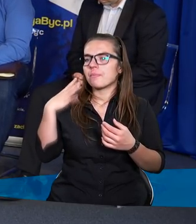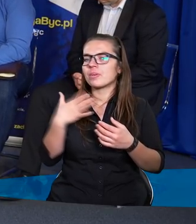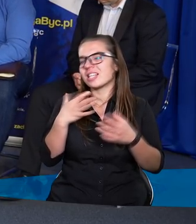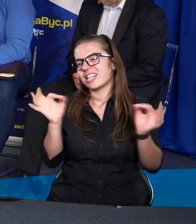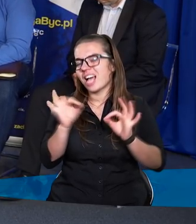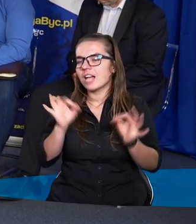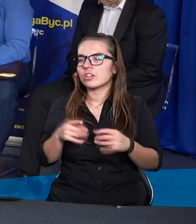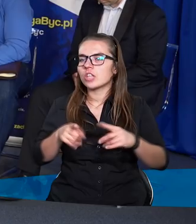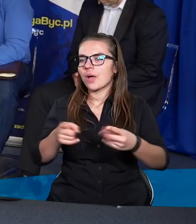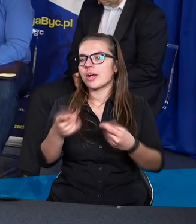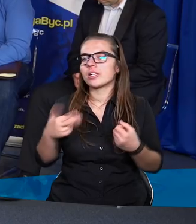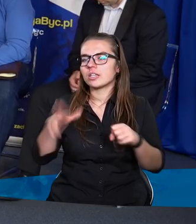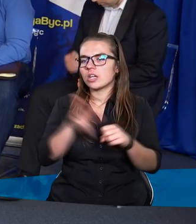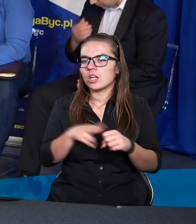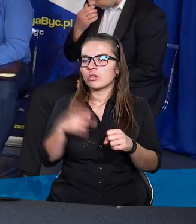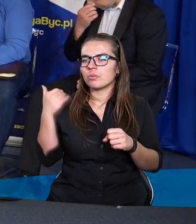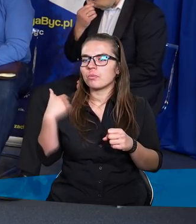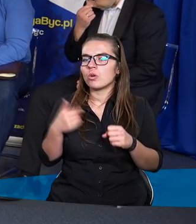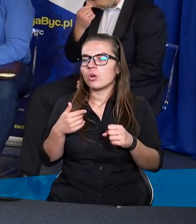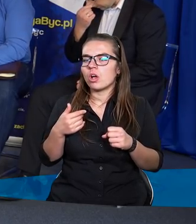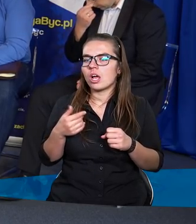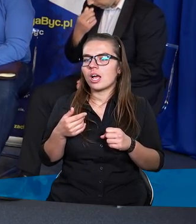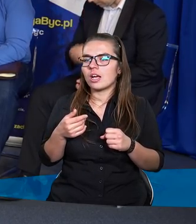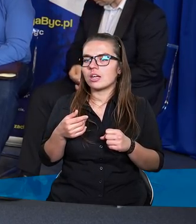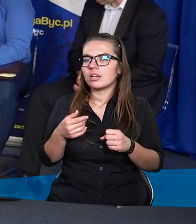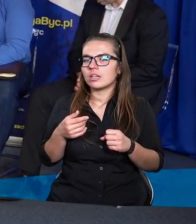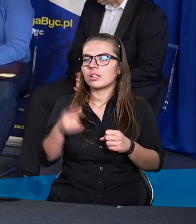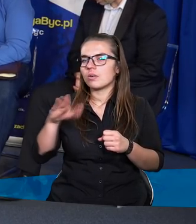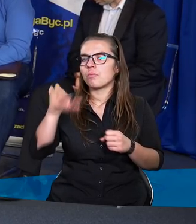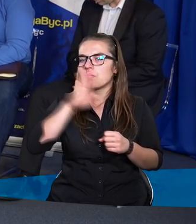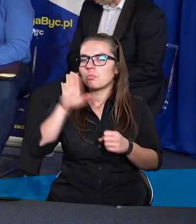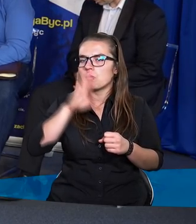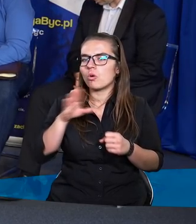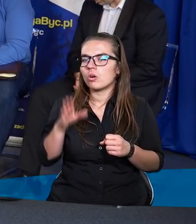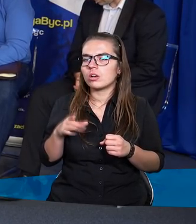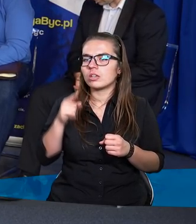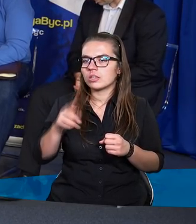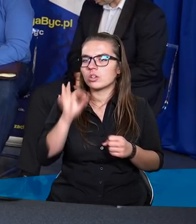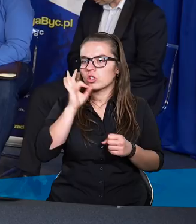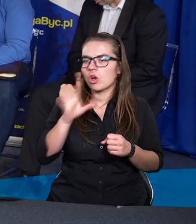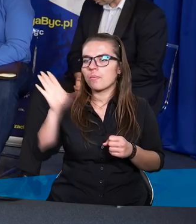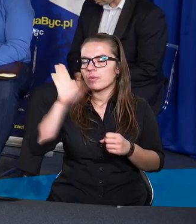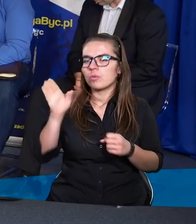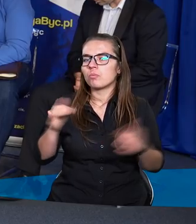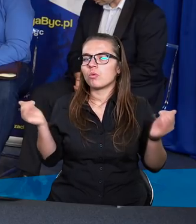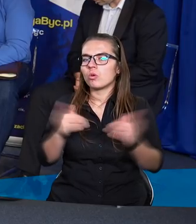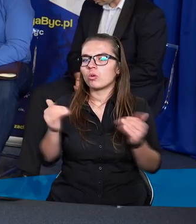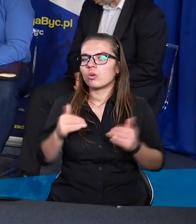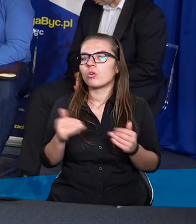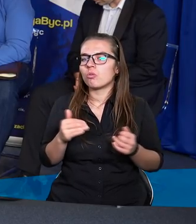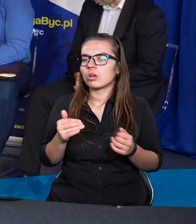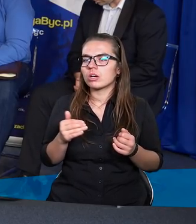bardzo drastycznym Bożym działaniem, które często jest używane, by powiedzieć, no jak Pan Bóg, ten dobry Pan Bóg mógł